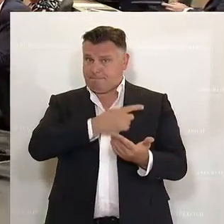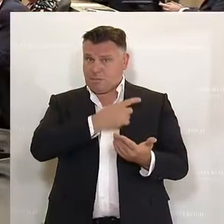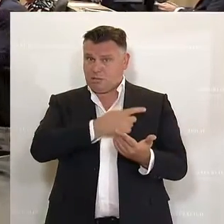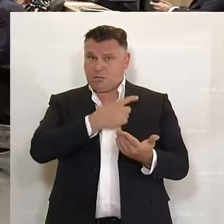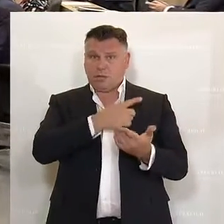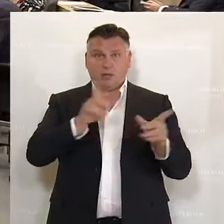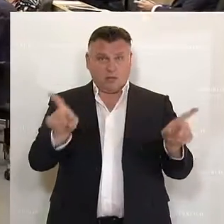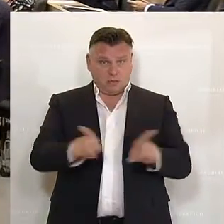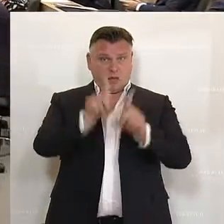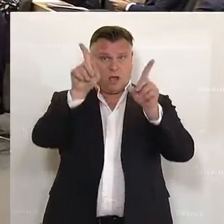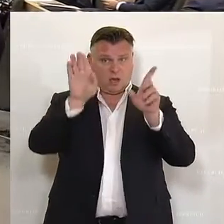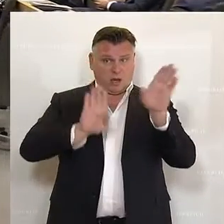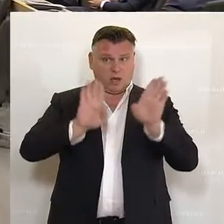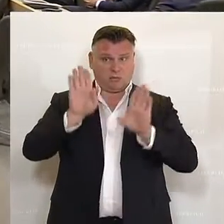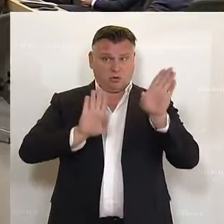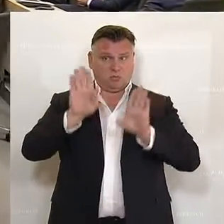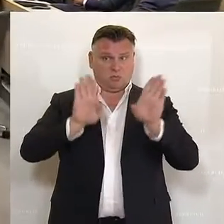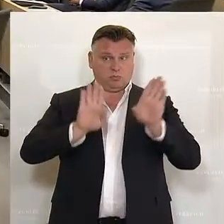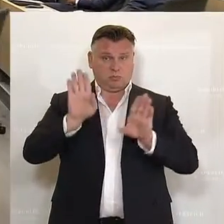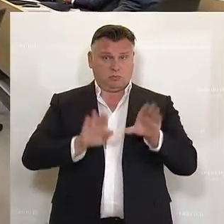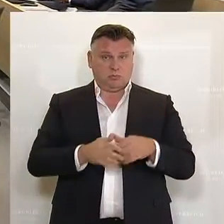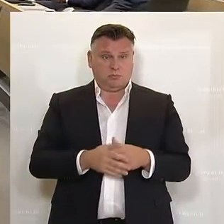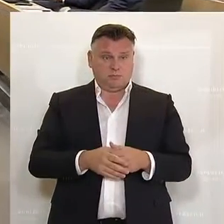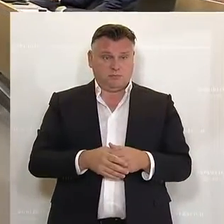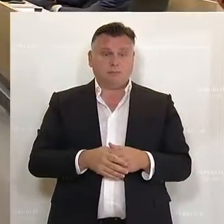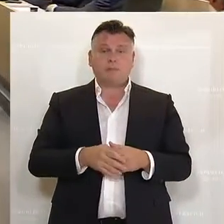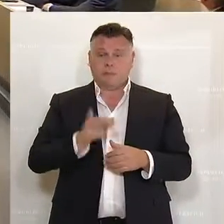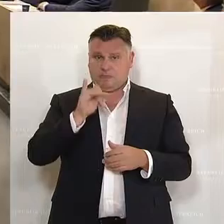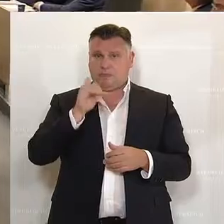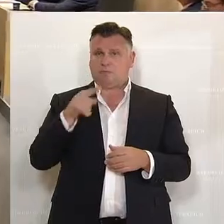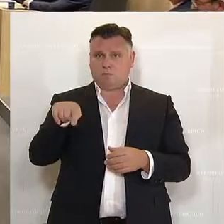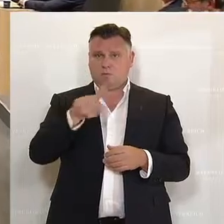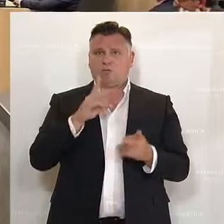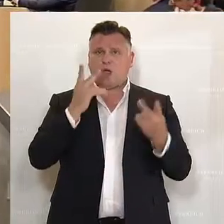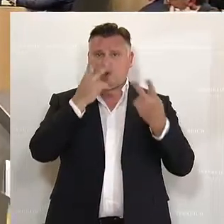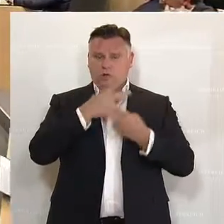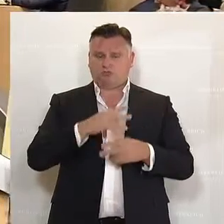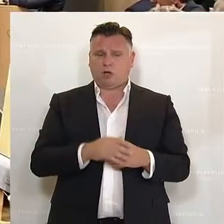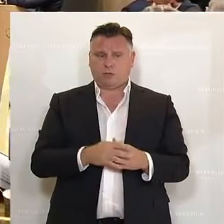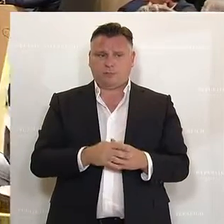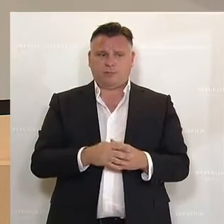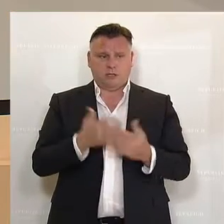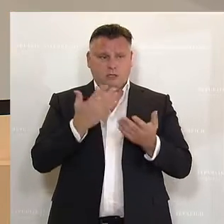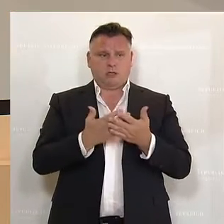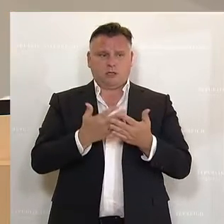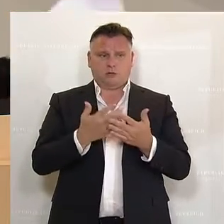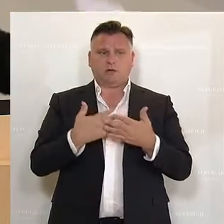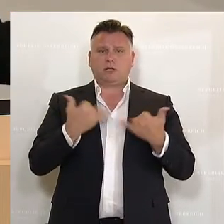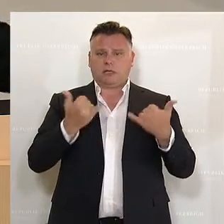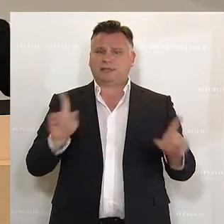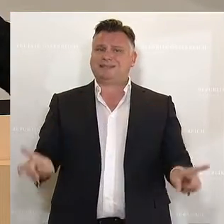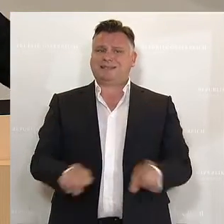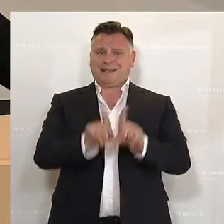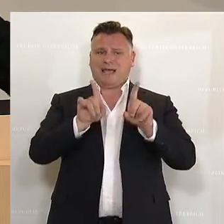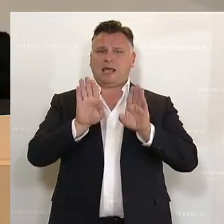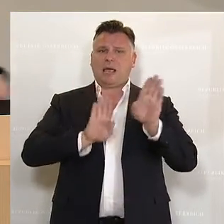den Abstimmungen kommen können. Da wird mehr Zustimmung signalisiert, dann gehe ich auch so vor und wir kommen gleich zu